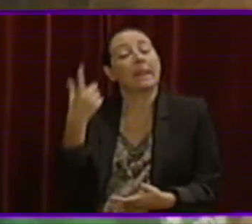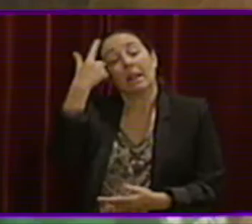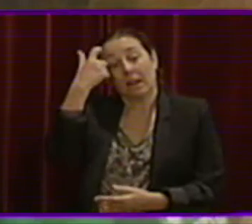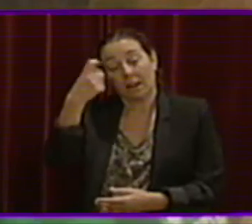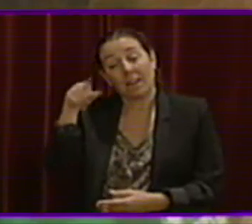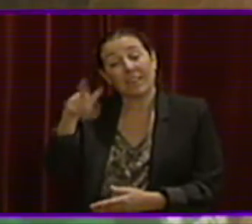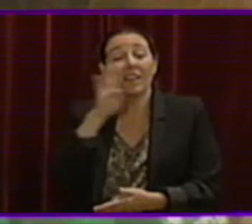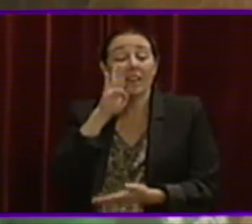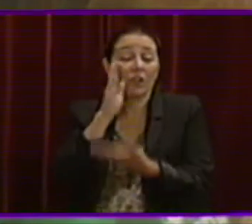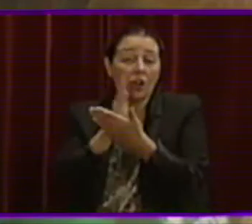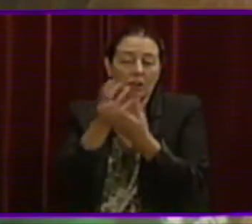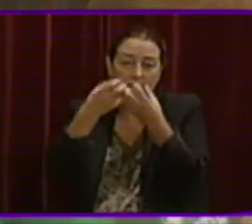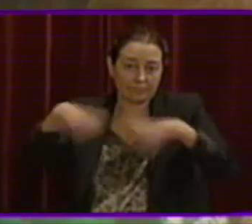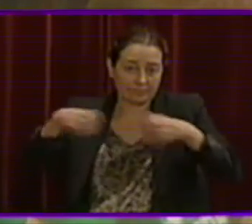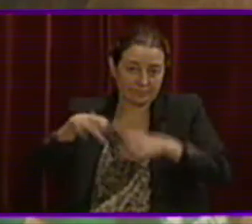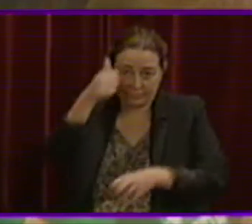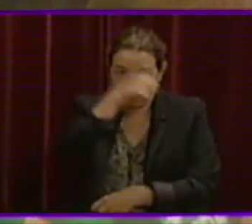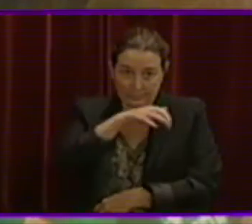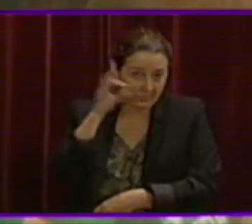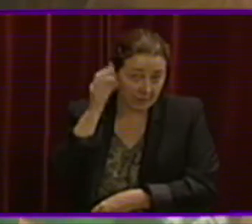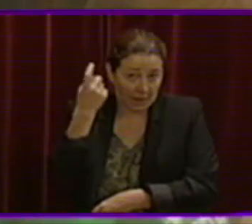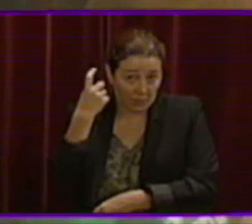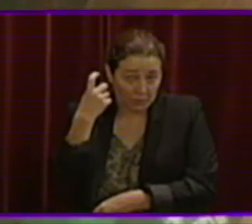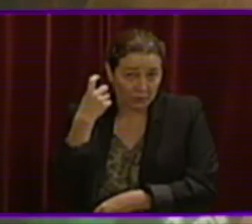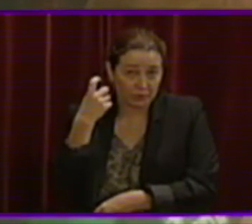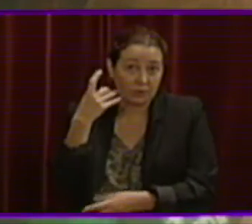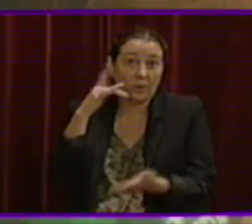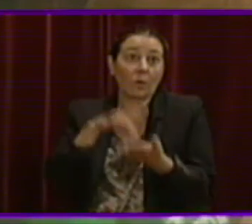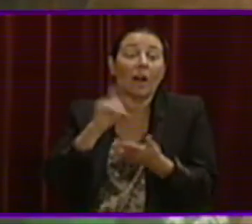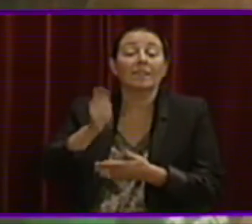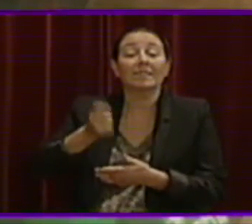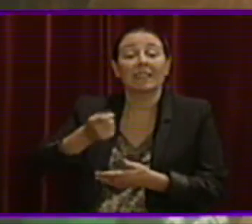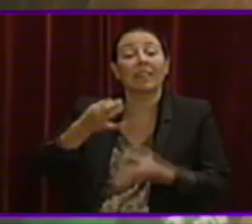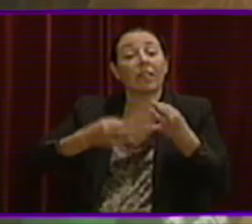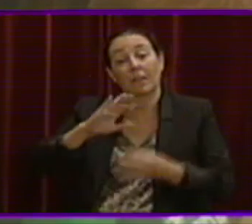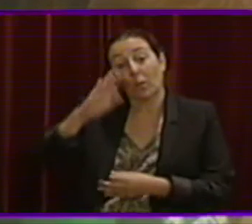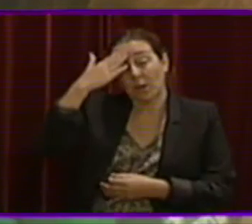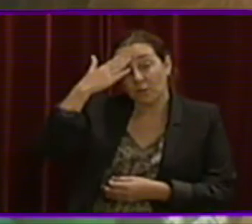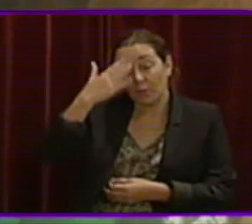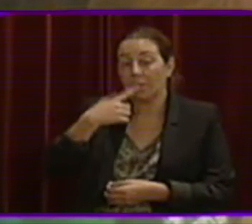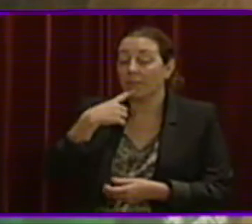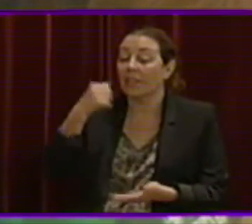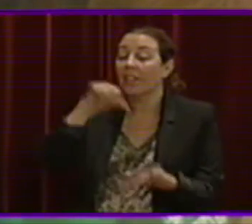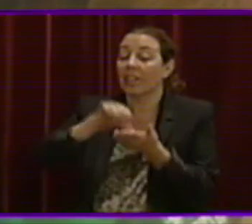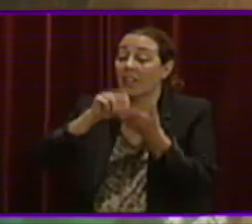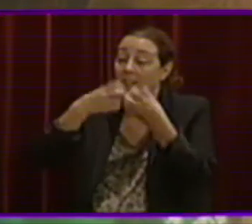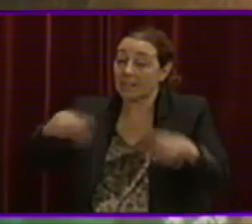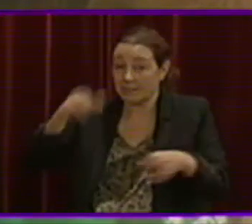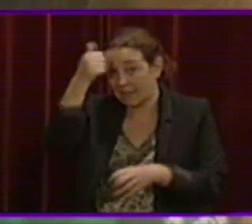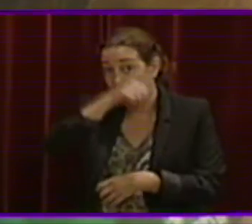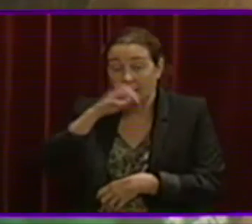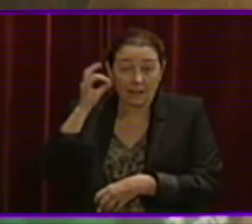aquests col·legis segreguen per sexe al seu alumnat quan teniu una sentència del Tribunal Suprem que indica que els centres que se prenen nens i